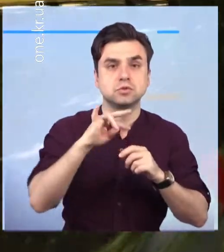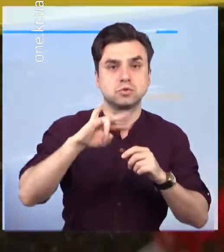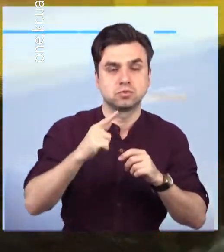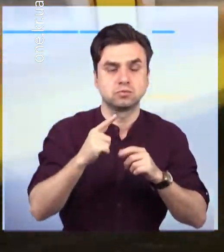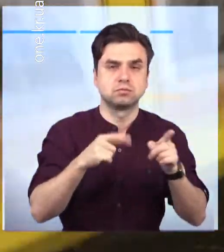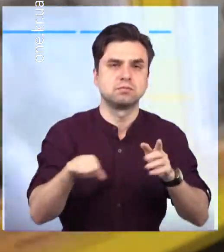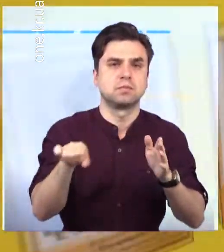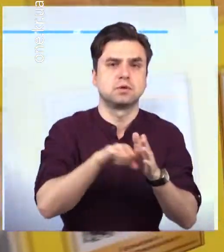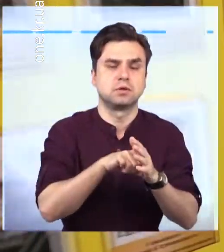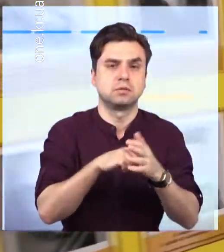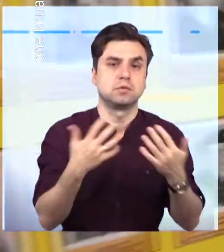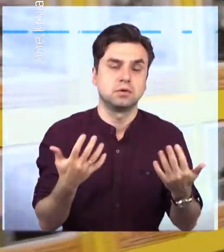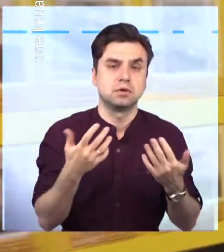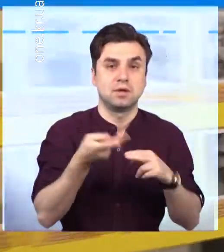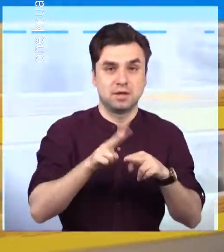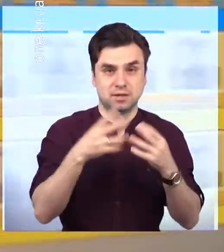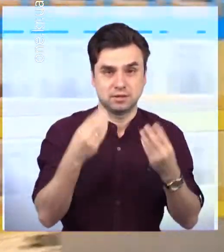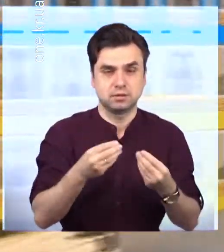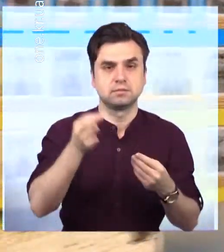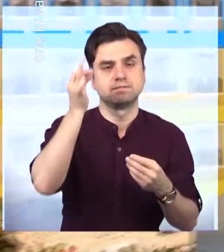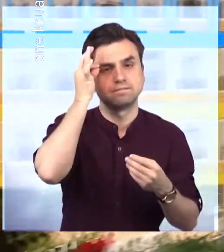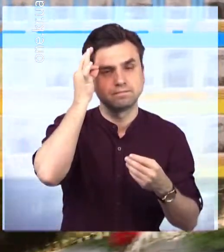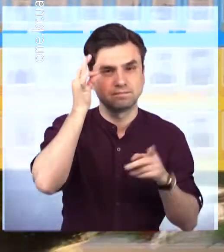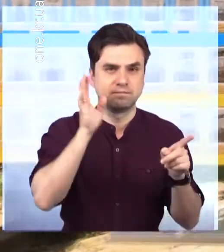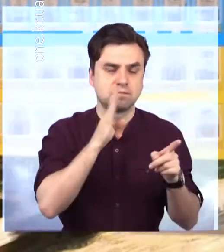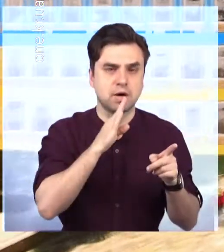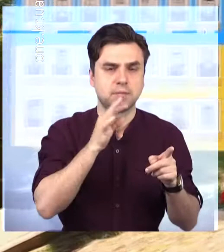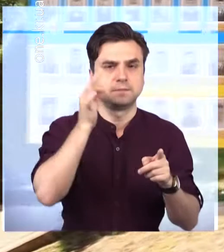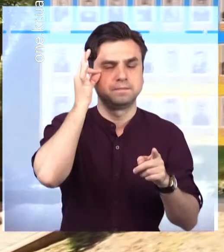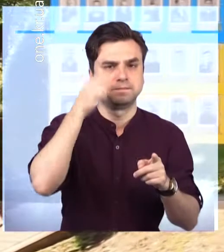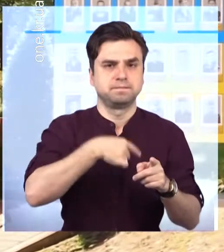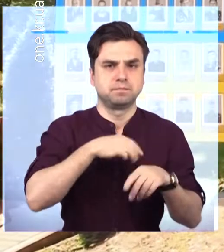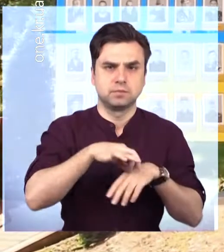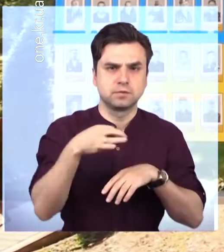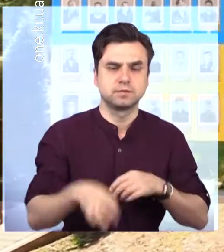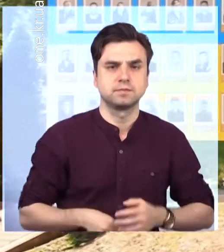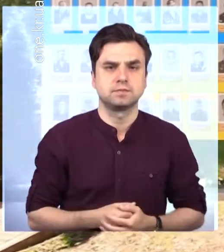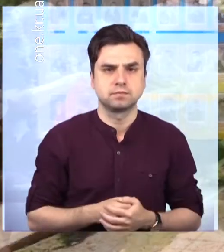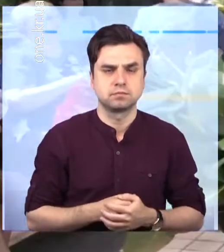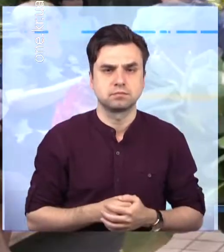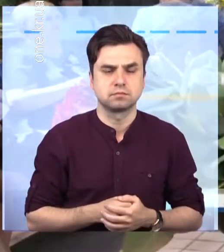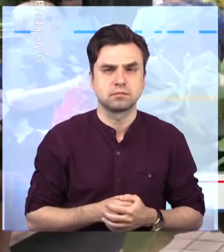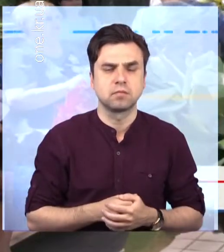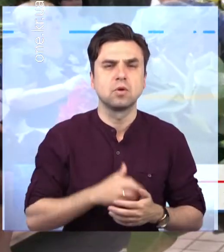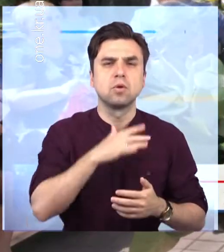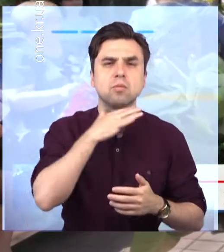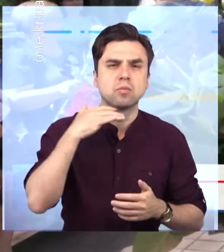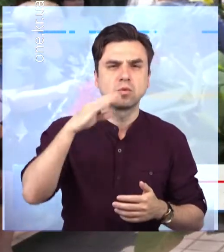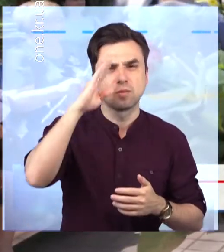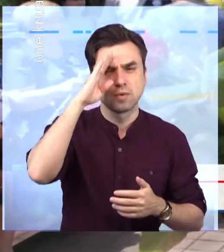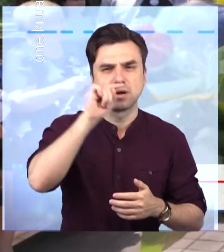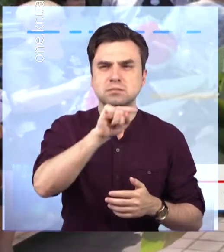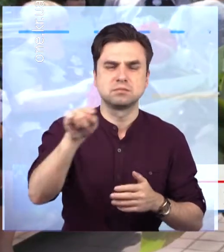14 червня – день вшанування пам'яті учасників АТО – для неї завжди особлива дата. Це для всіх наших загиблих